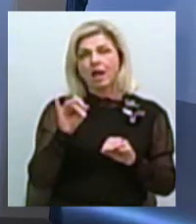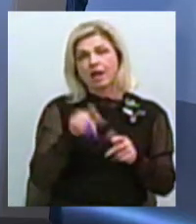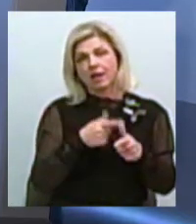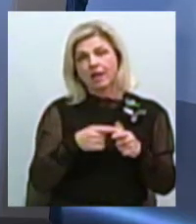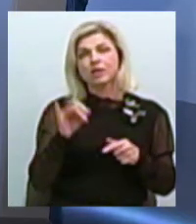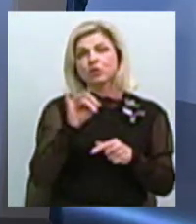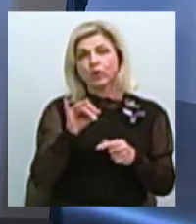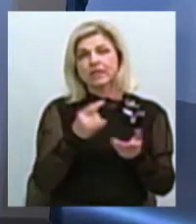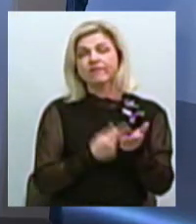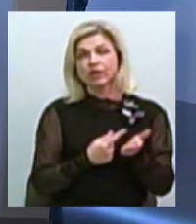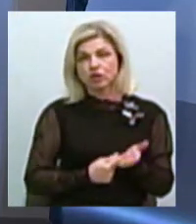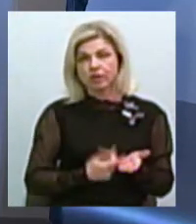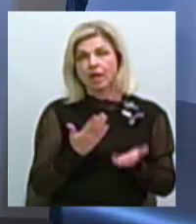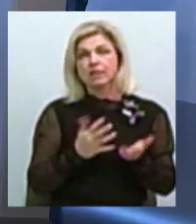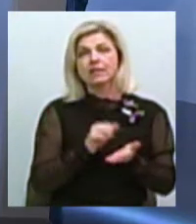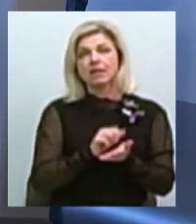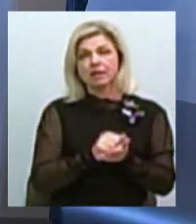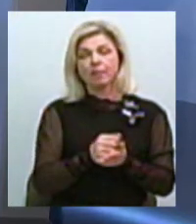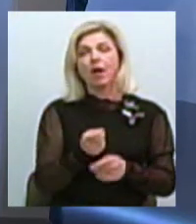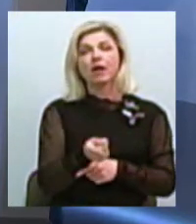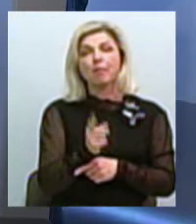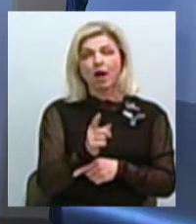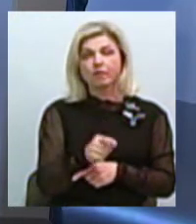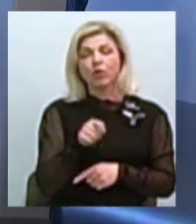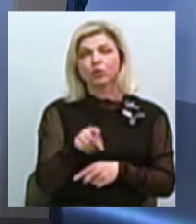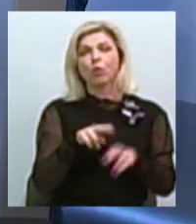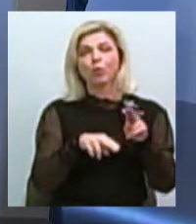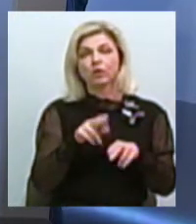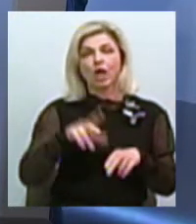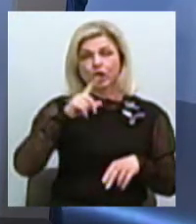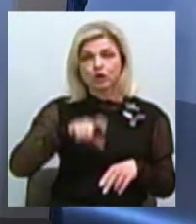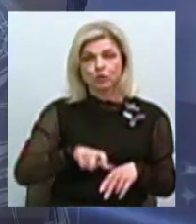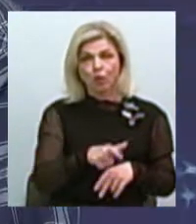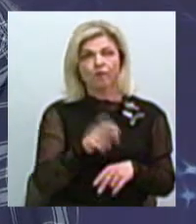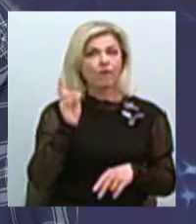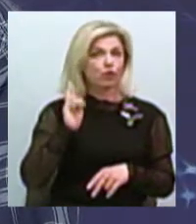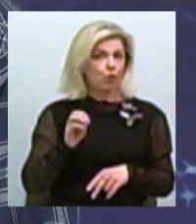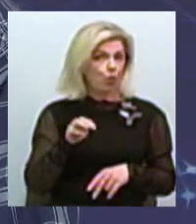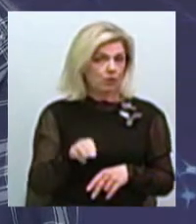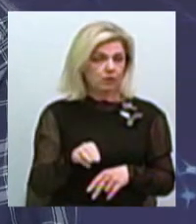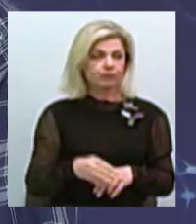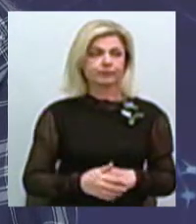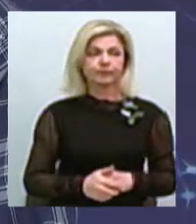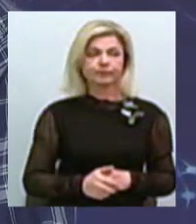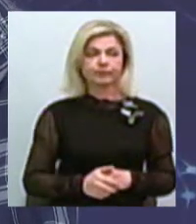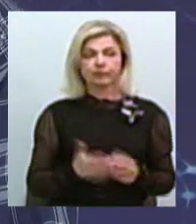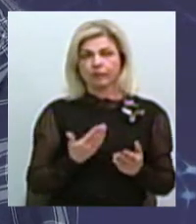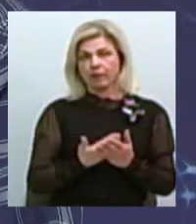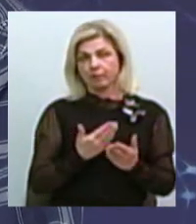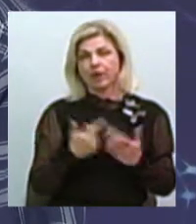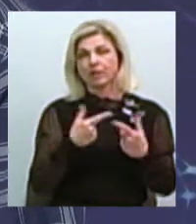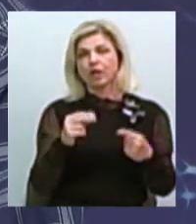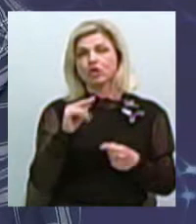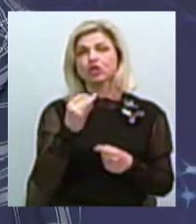якісь свідчення, якщо вони займалися рибальством, вони будували річковий флот. Річковий флот на приклади чайки,